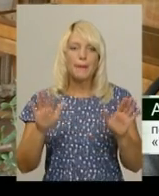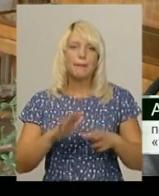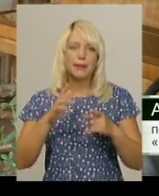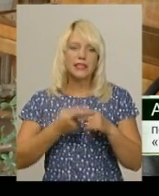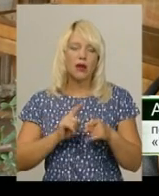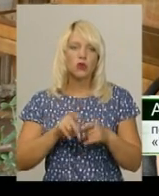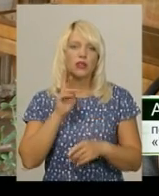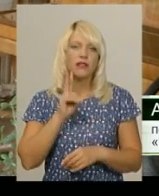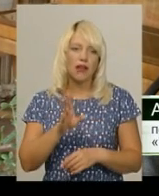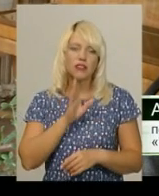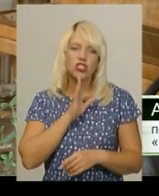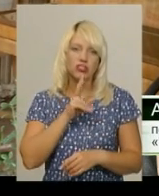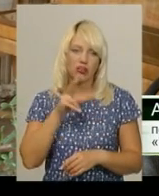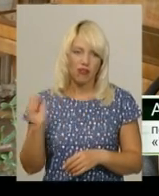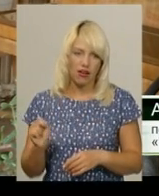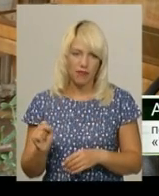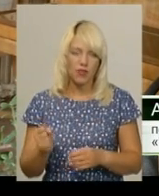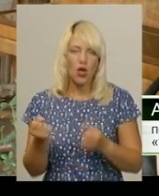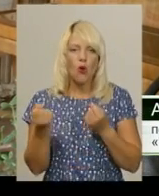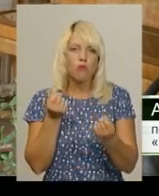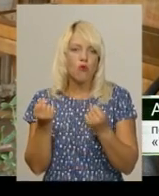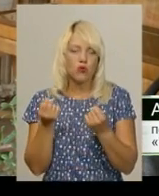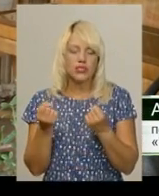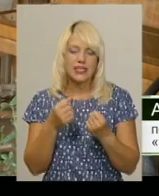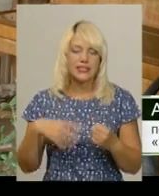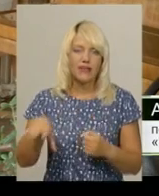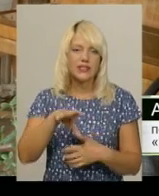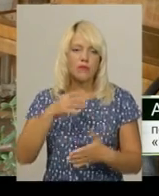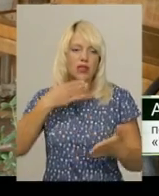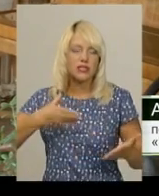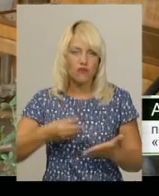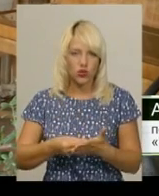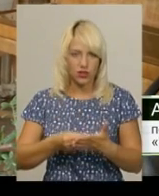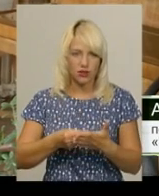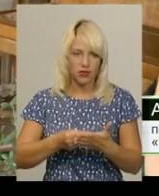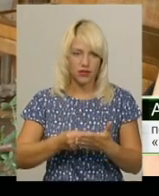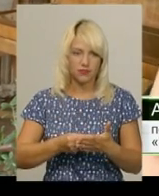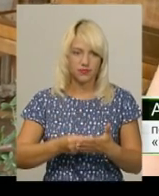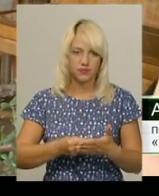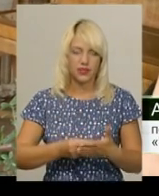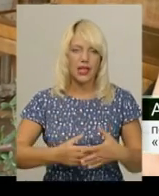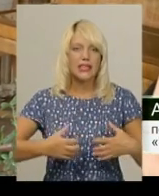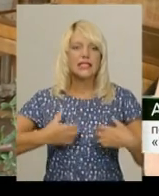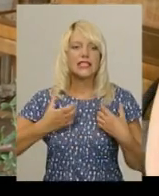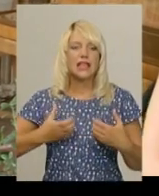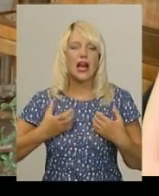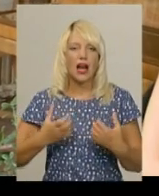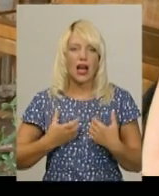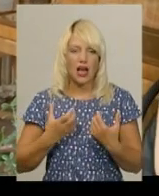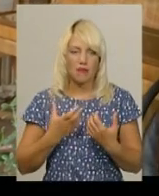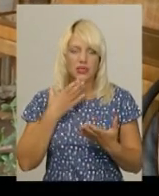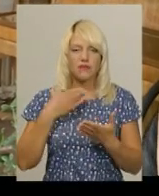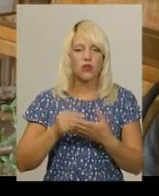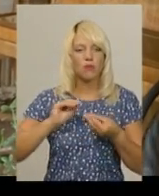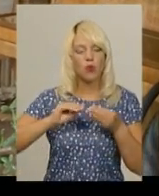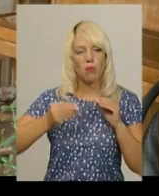жінка бореться зі всіма своїми страхами, зі всіма своїми